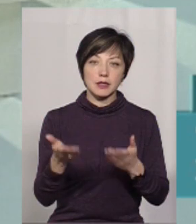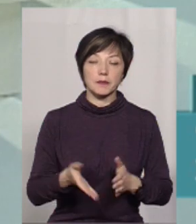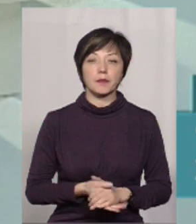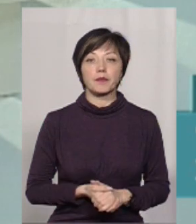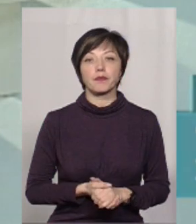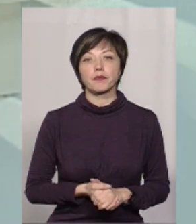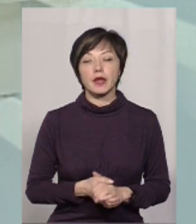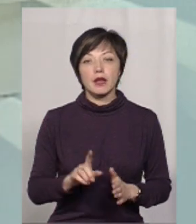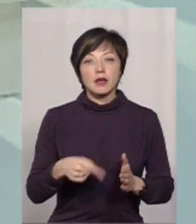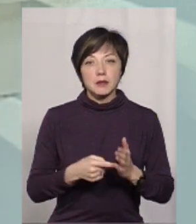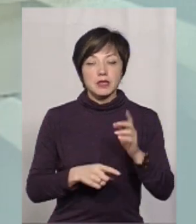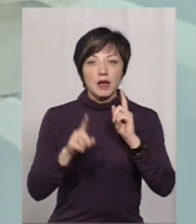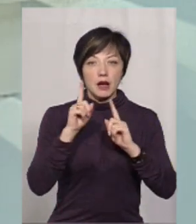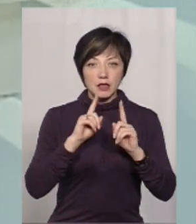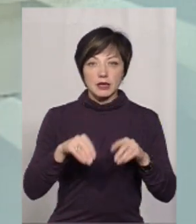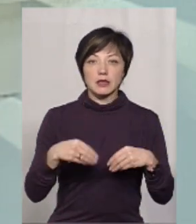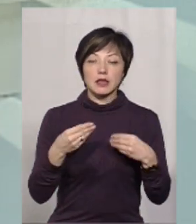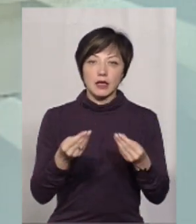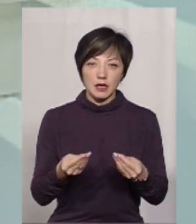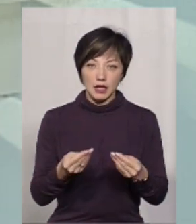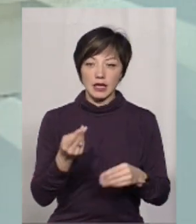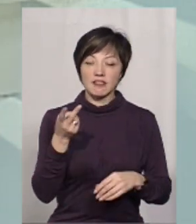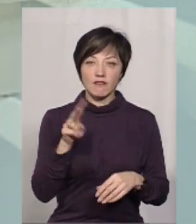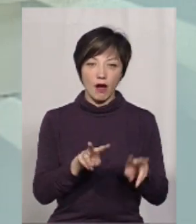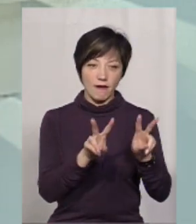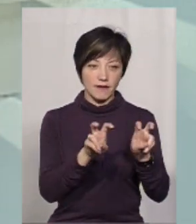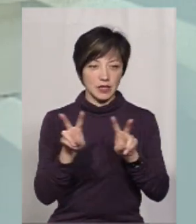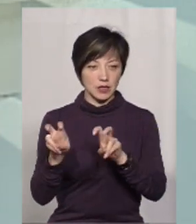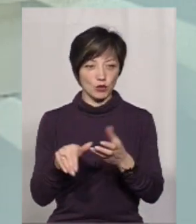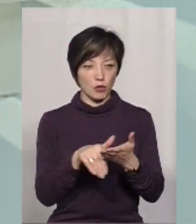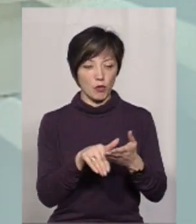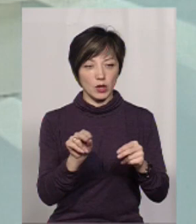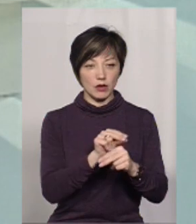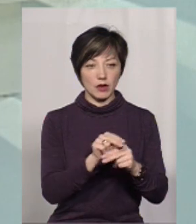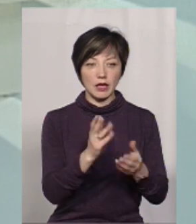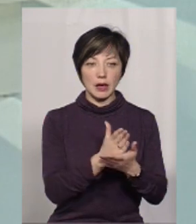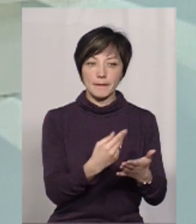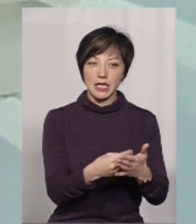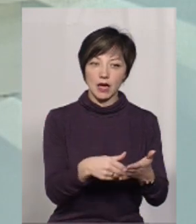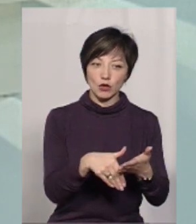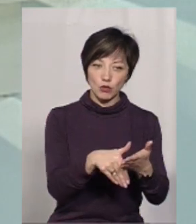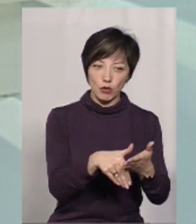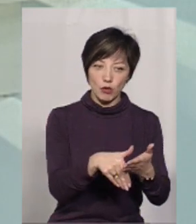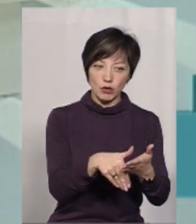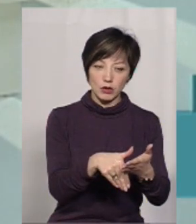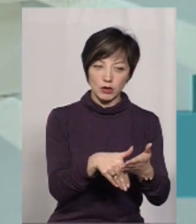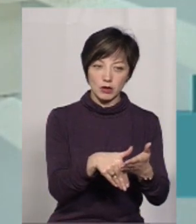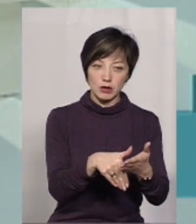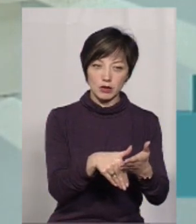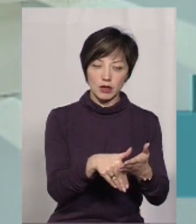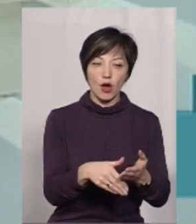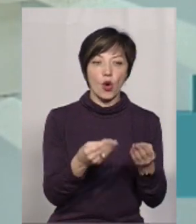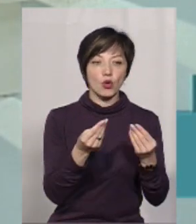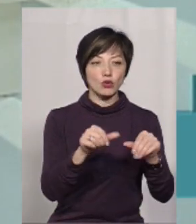Міська рада надає два види допомоги на лікування. Є матеріальна допомога, вона